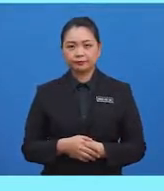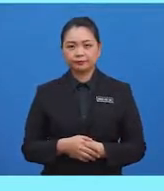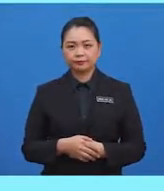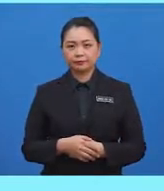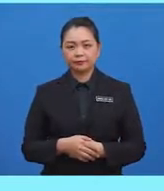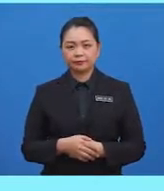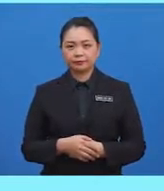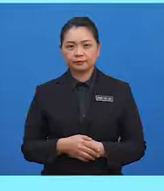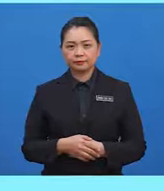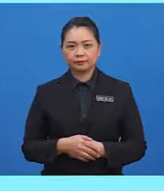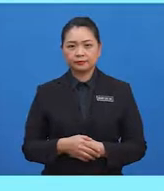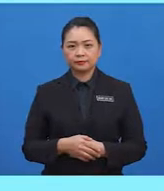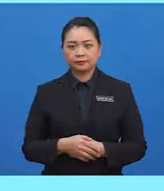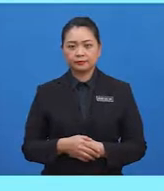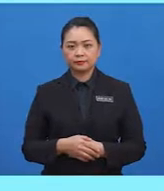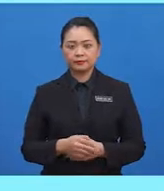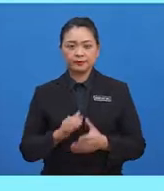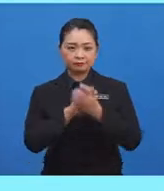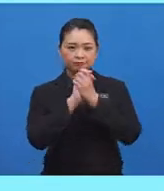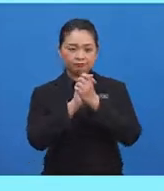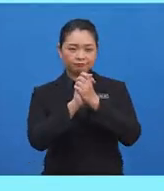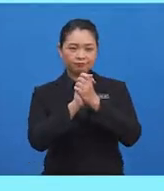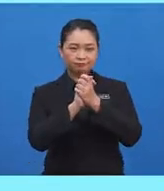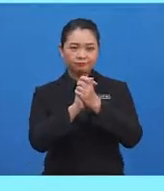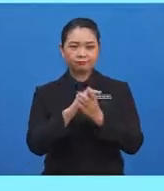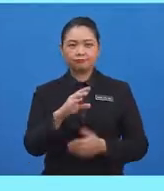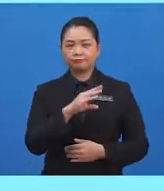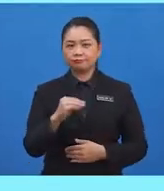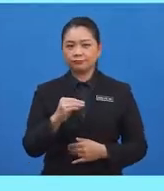Mari kita semak jawapan murid-murid.